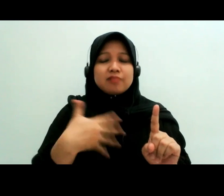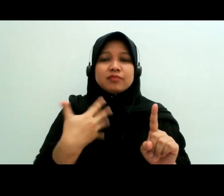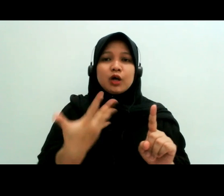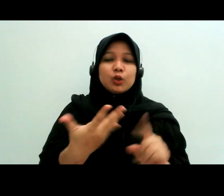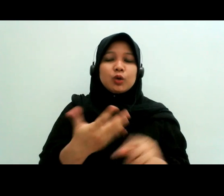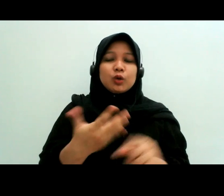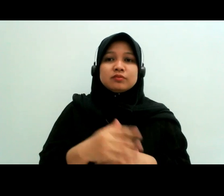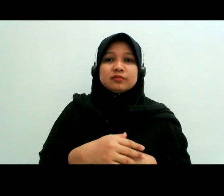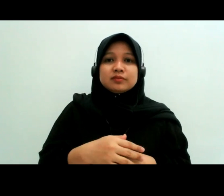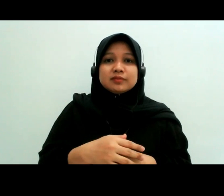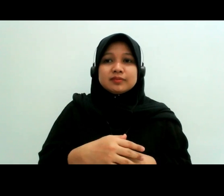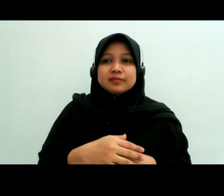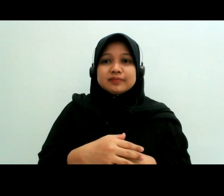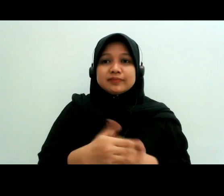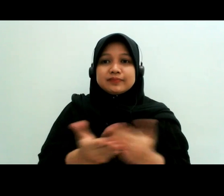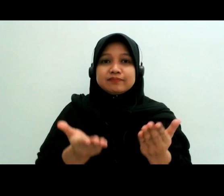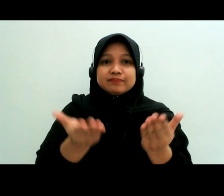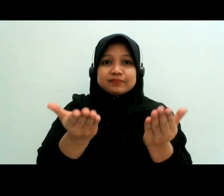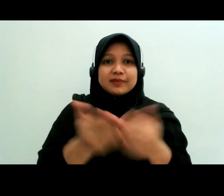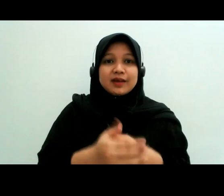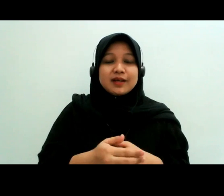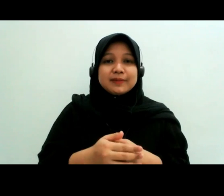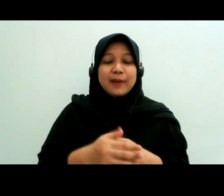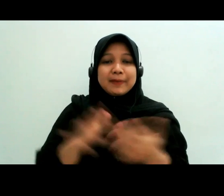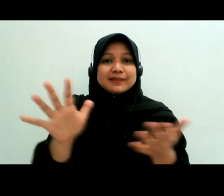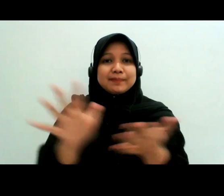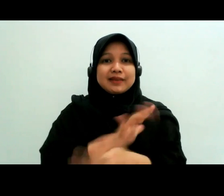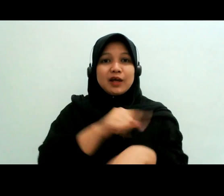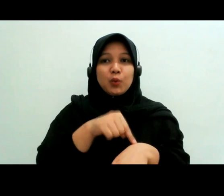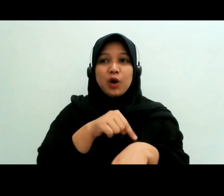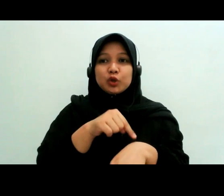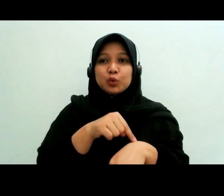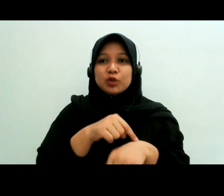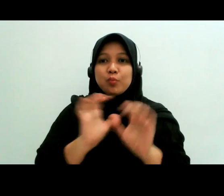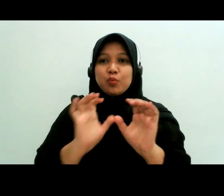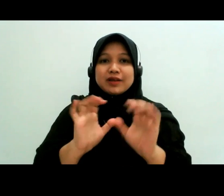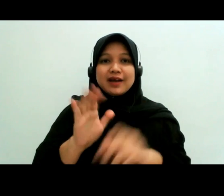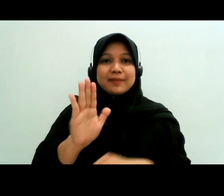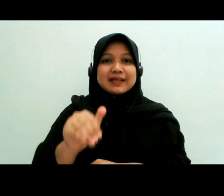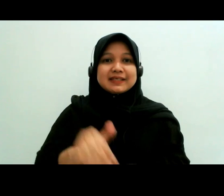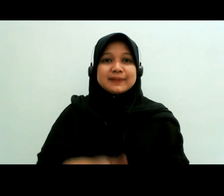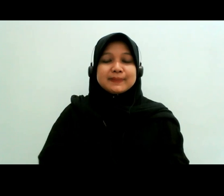Monggo silahkan mumpung waktu kita masih banyak nih teman-teman Monggo